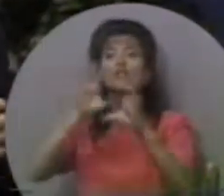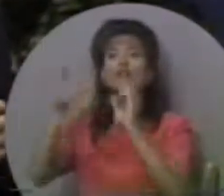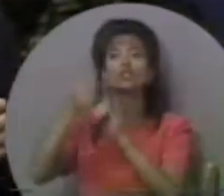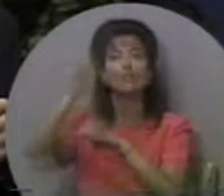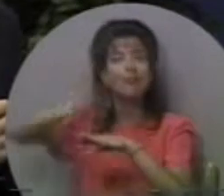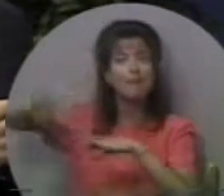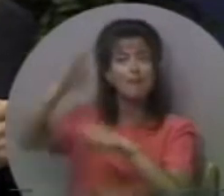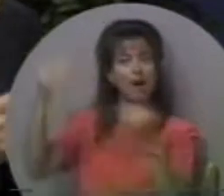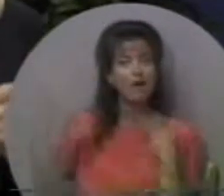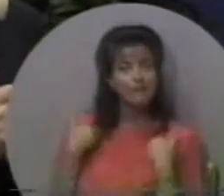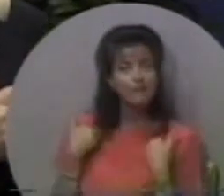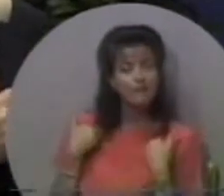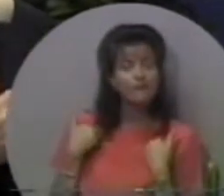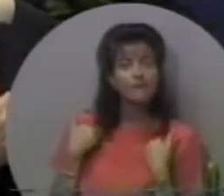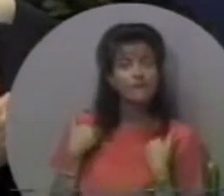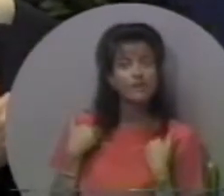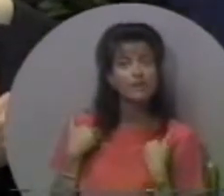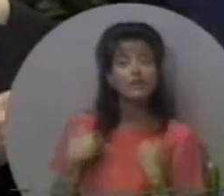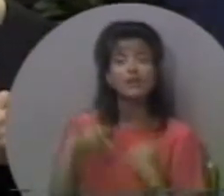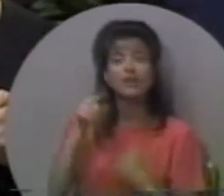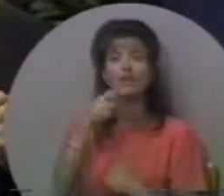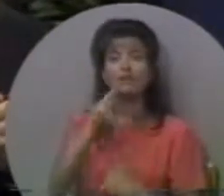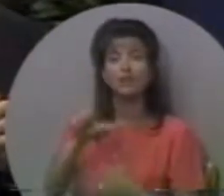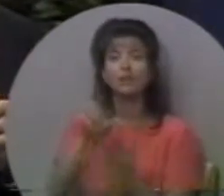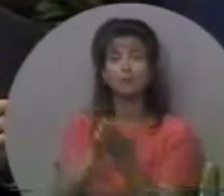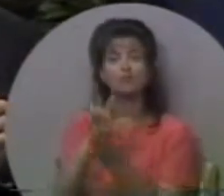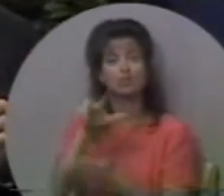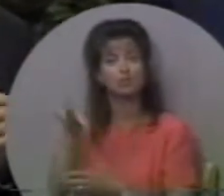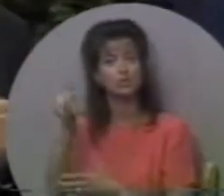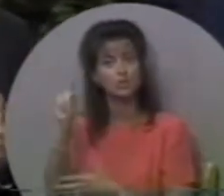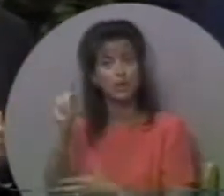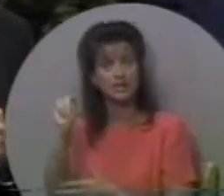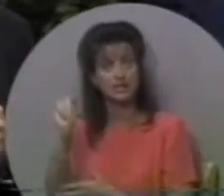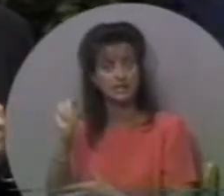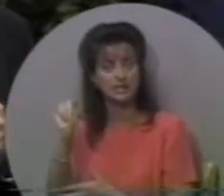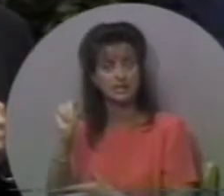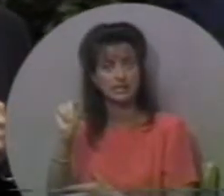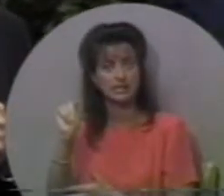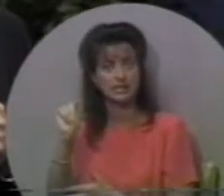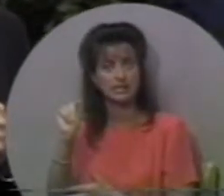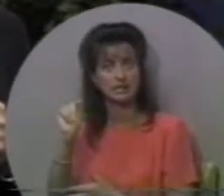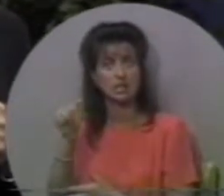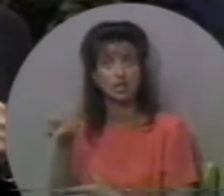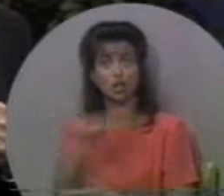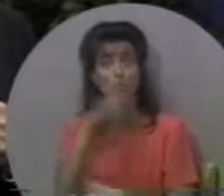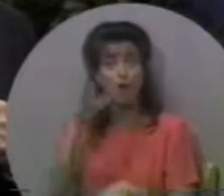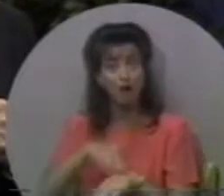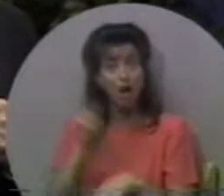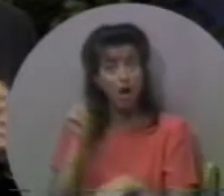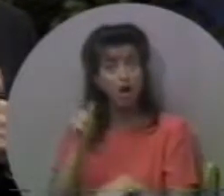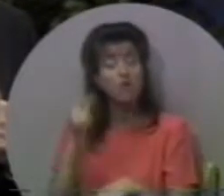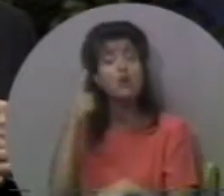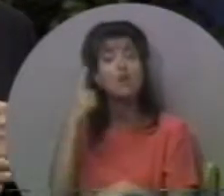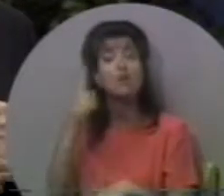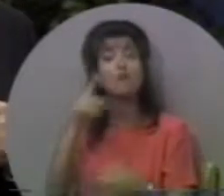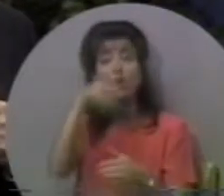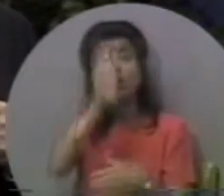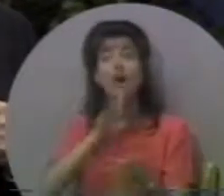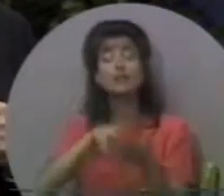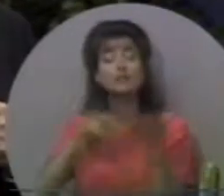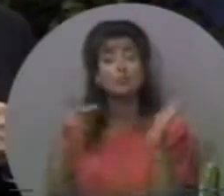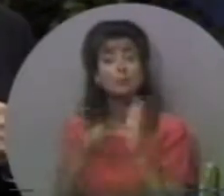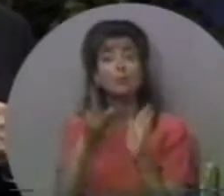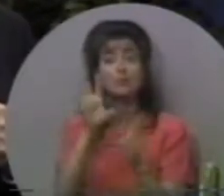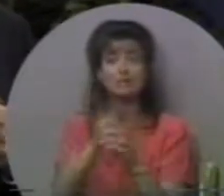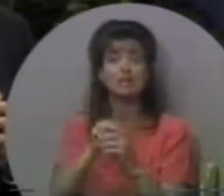Ви покликані мати розмови згори. Филипіан 3,20. Ви покликані до